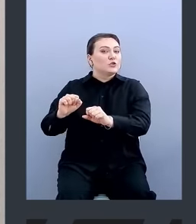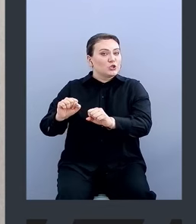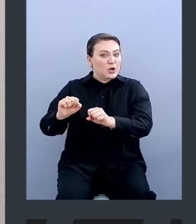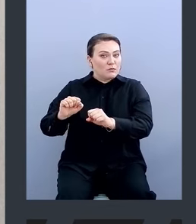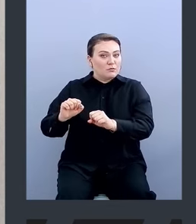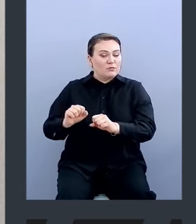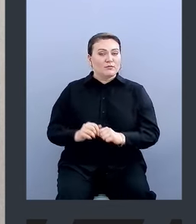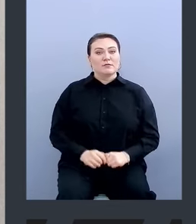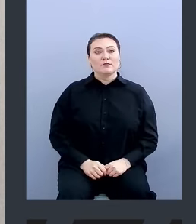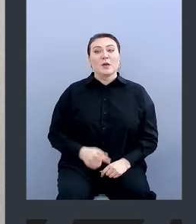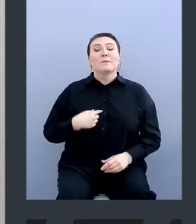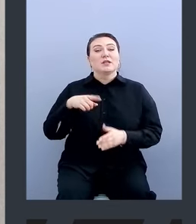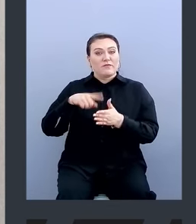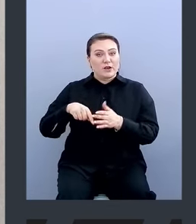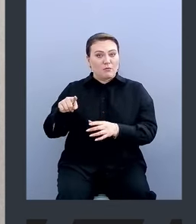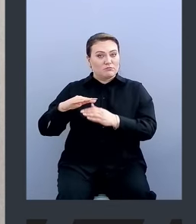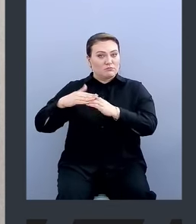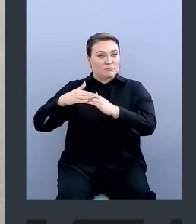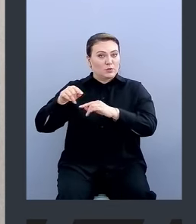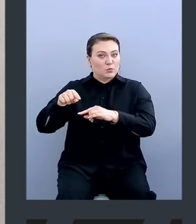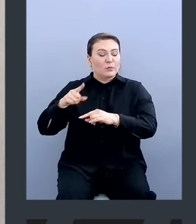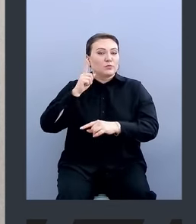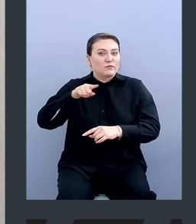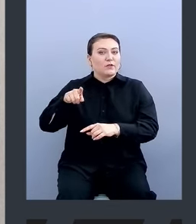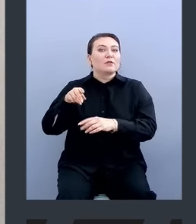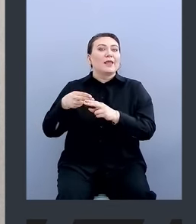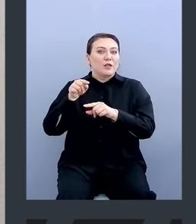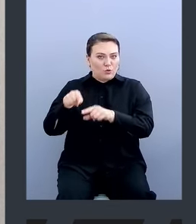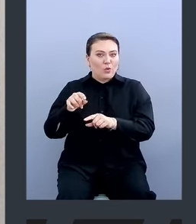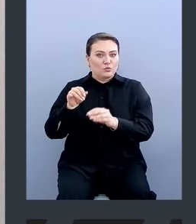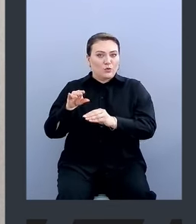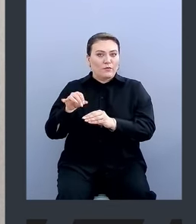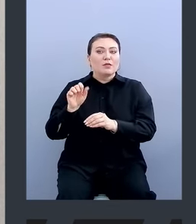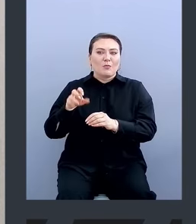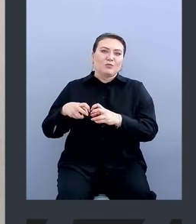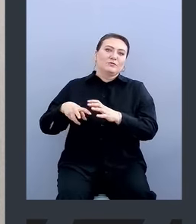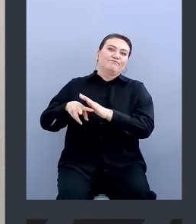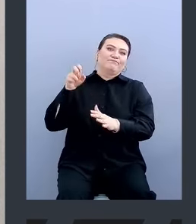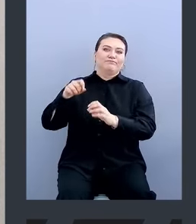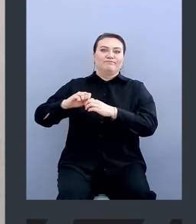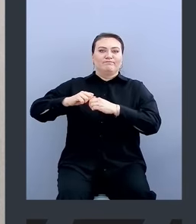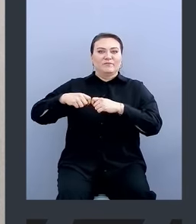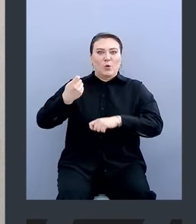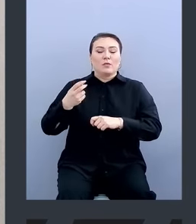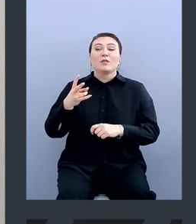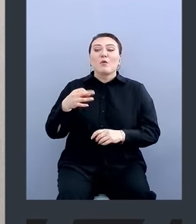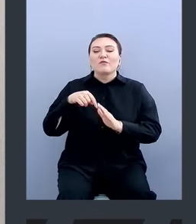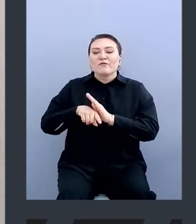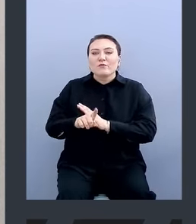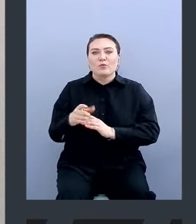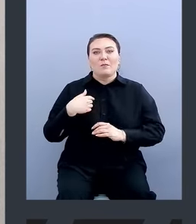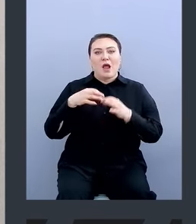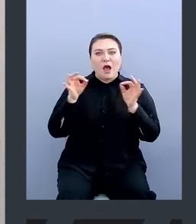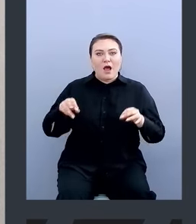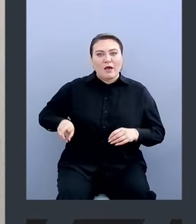бы доверяем ему, потому что мы точно знаем, что это то устройство. Да, оно может быть скомпрометировано, но мы уже внутри админа к наших,